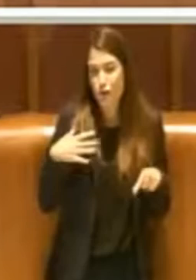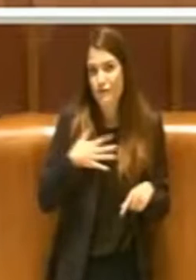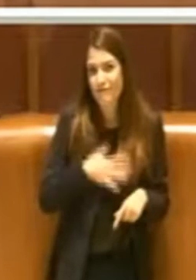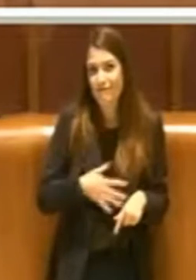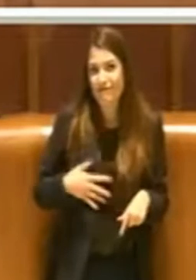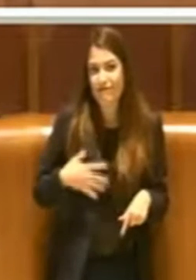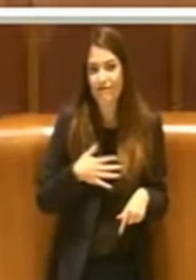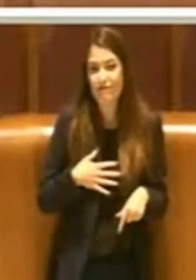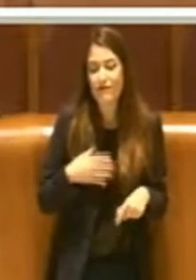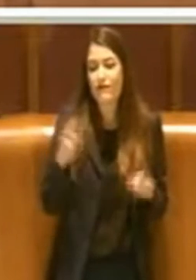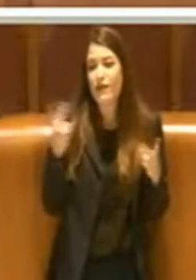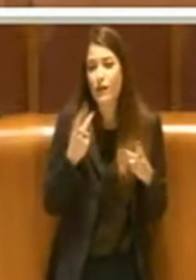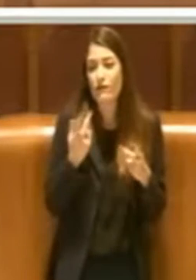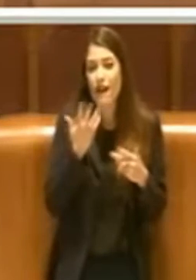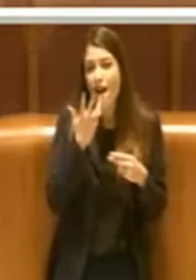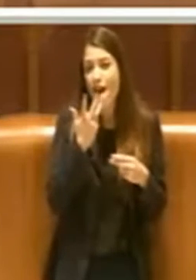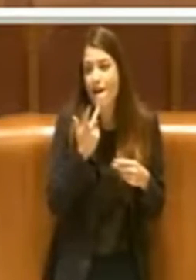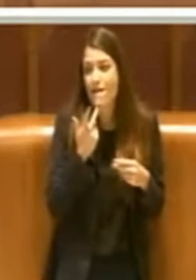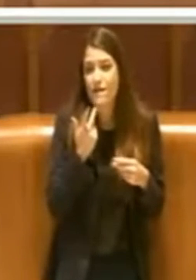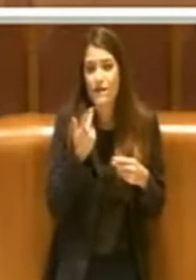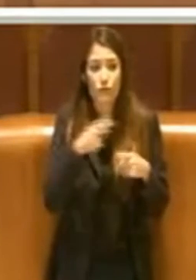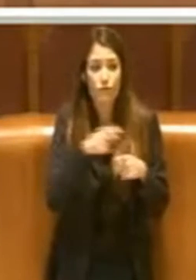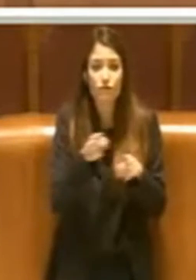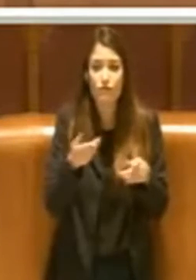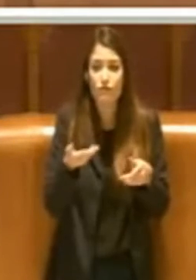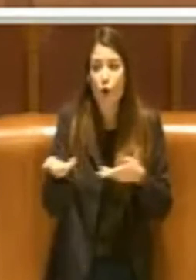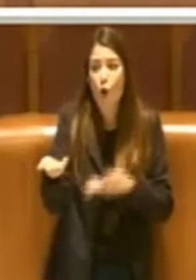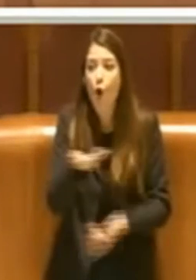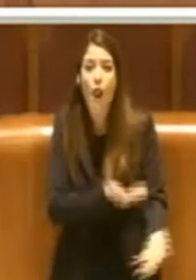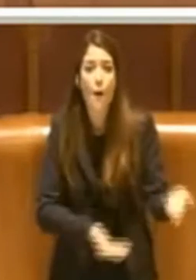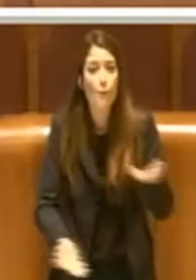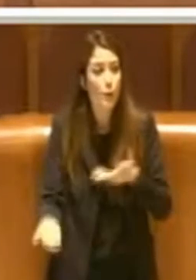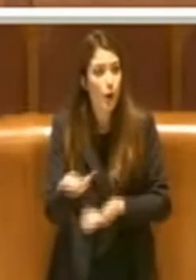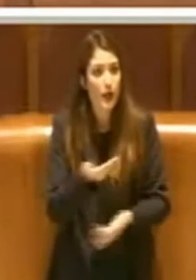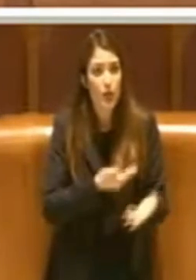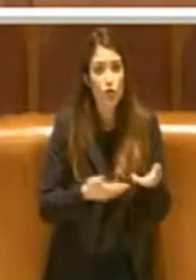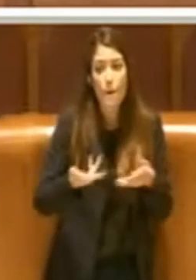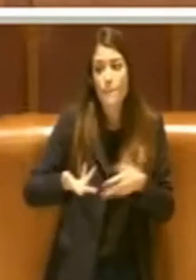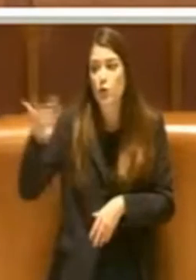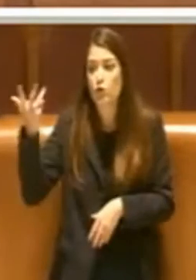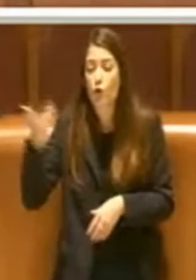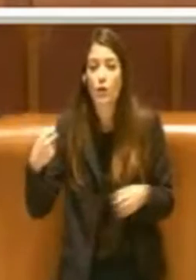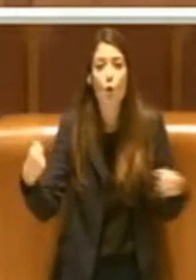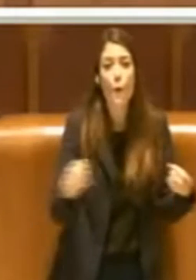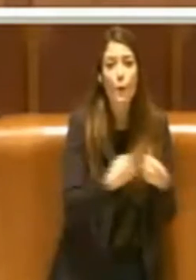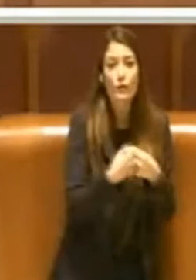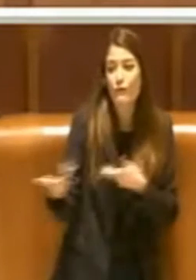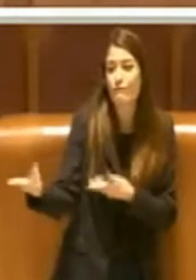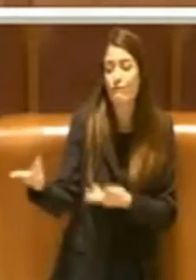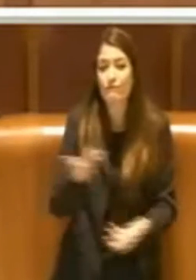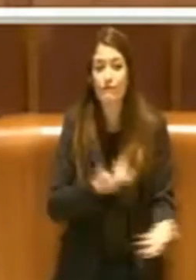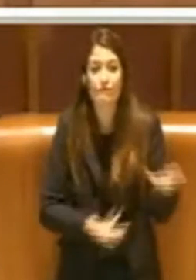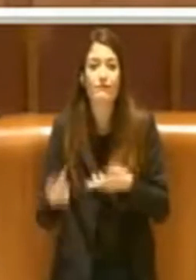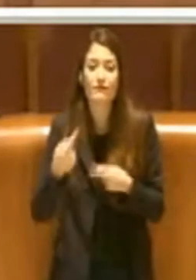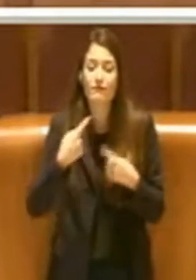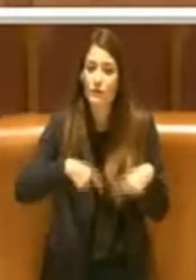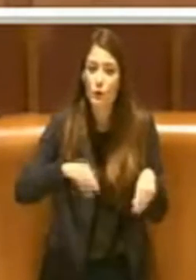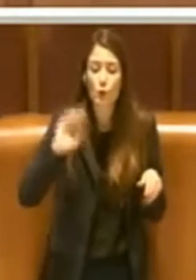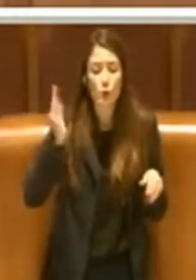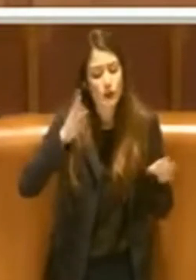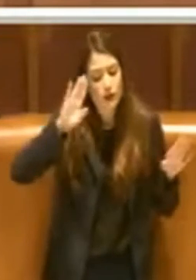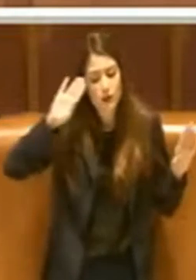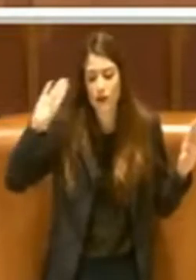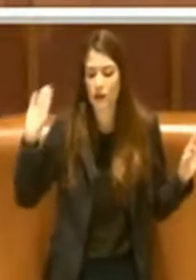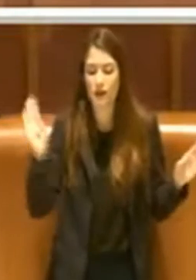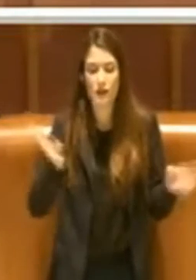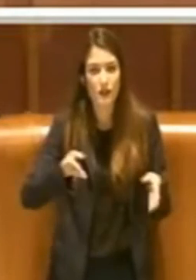piacere questo clima collaborativo tra maggioranza e opposizione, siamo tutti impegnati con un